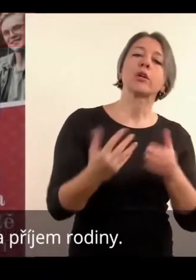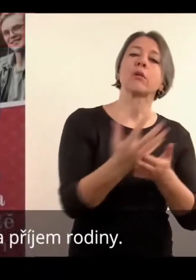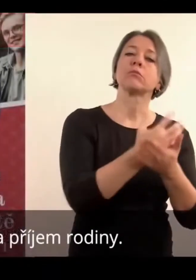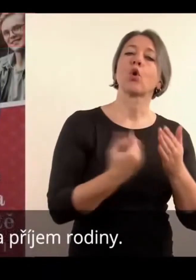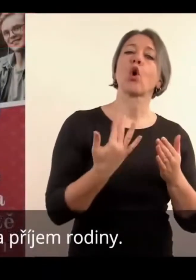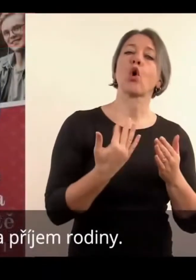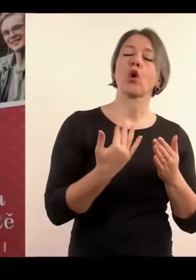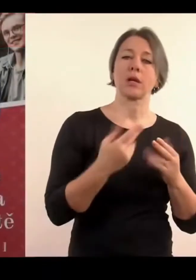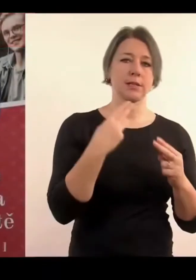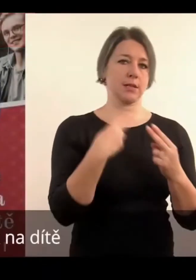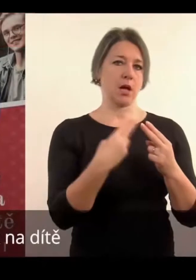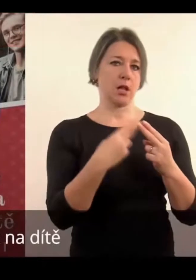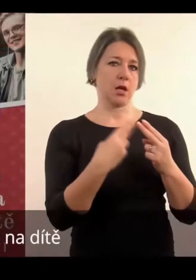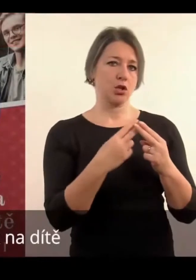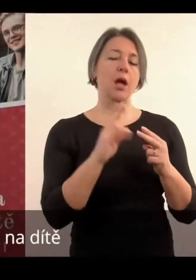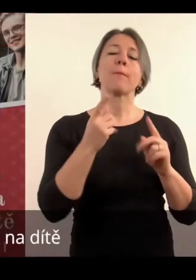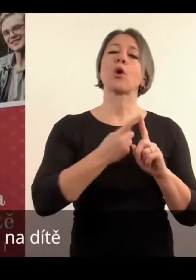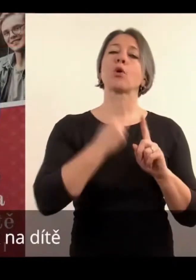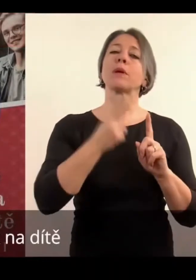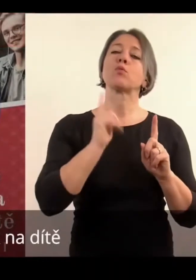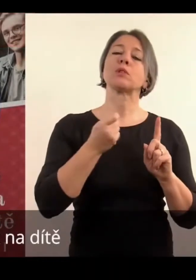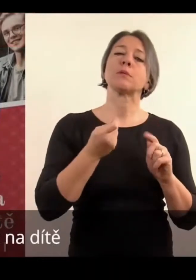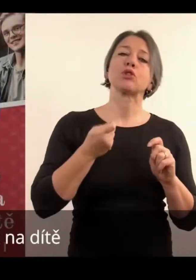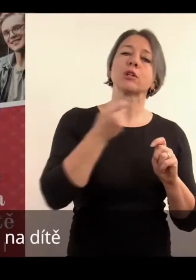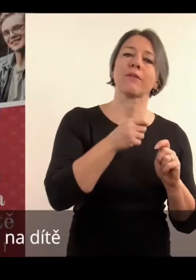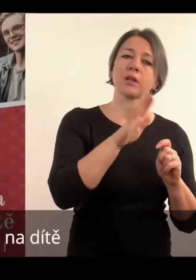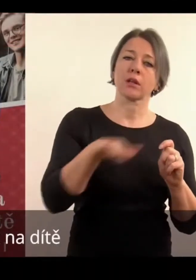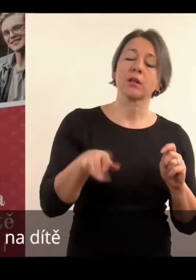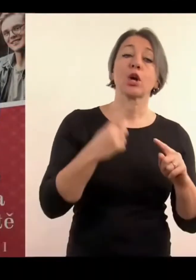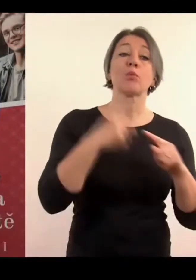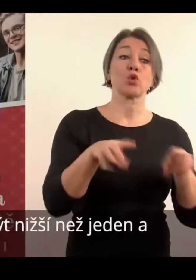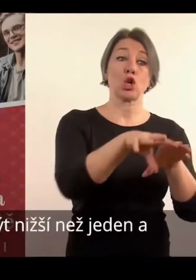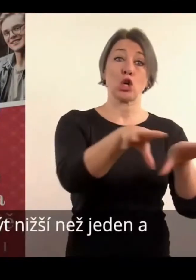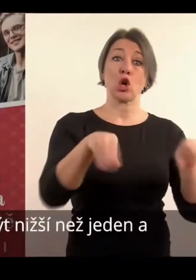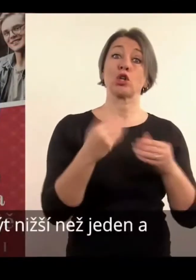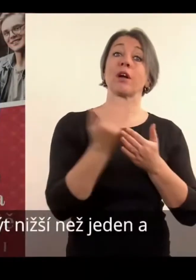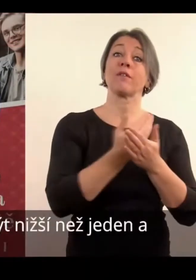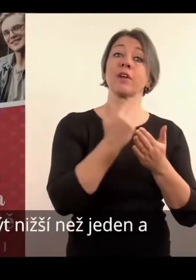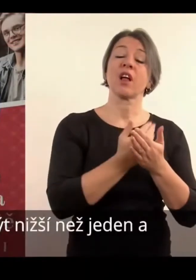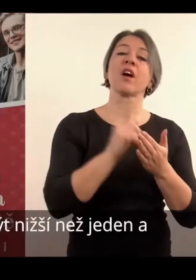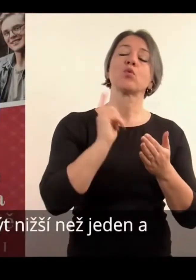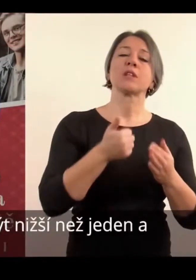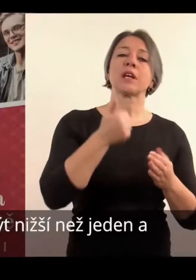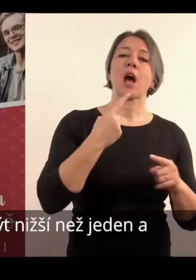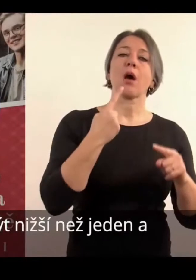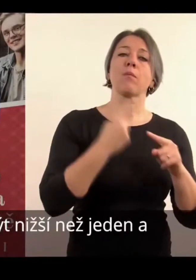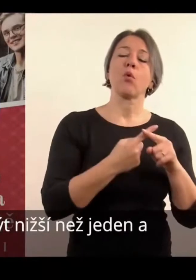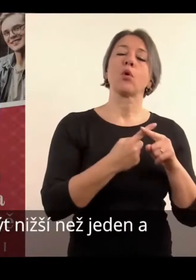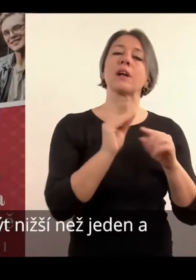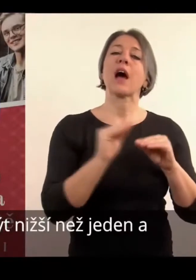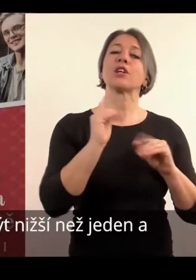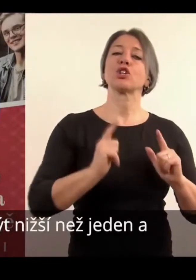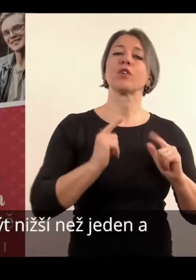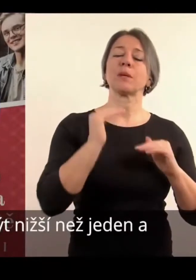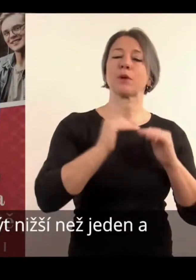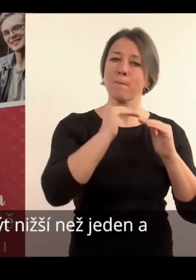Studenti musí pobírat přídelek na dítě a zároveň příjem celé domácnosti musí být teda nižší než 1,5